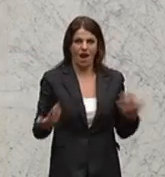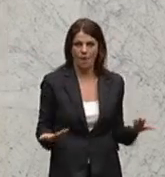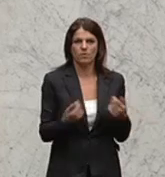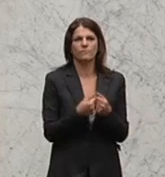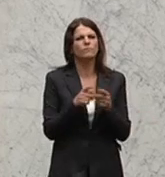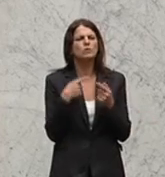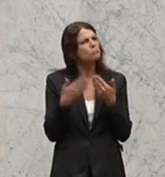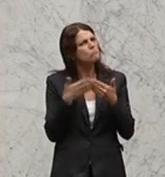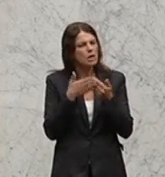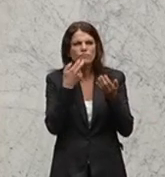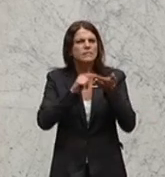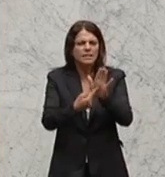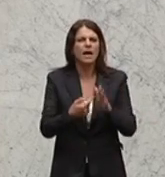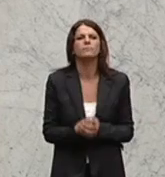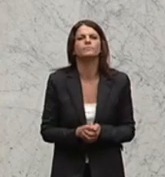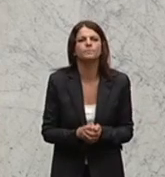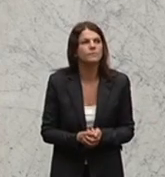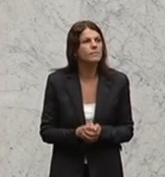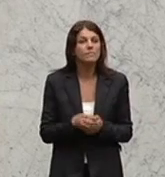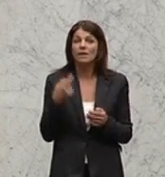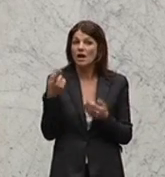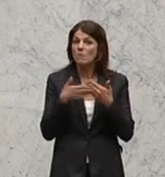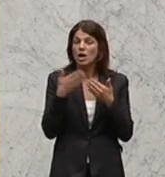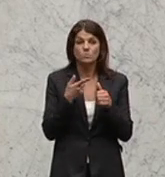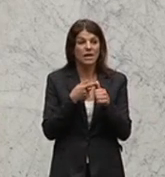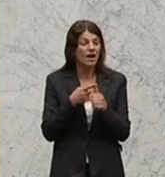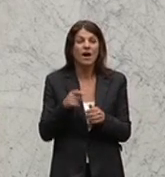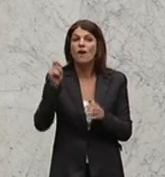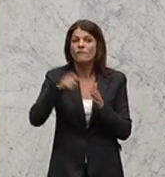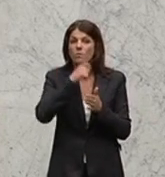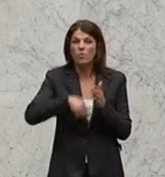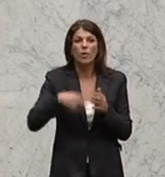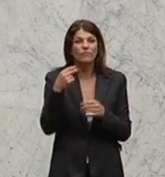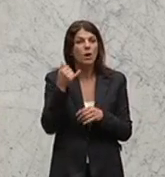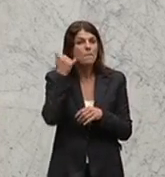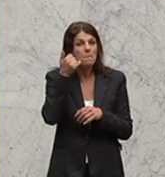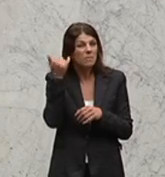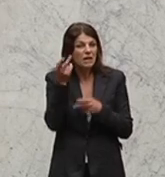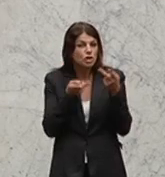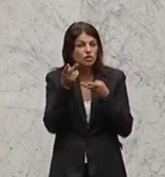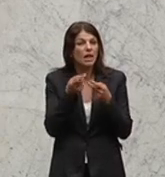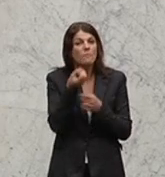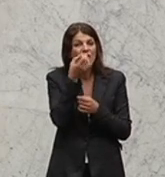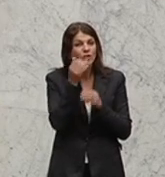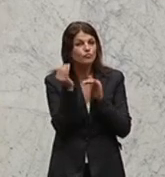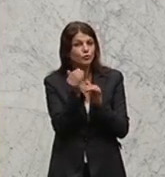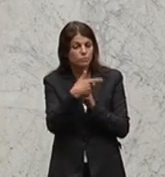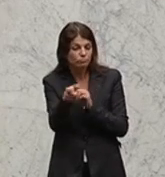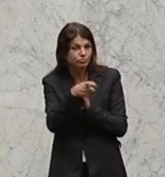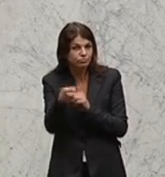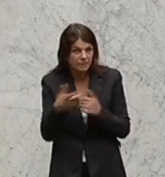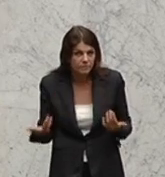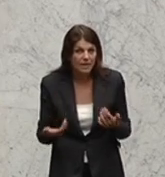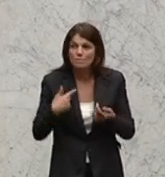Wenn ich ein Beispiel nennen darf, das Verbot der bienenschädlichen Pflanzenschutzmittel. Hier haben wir